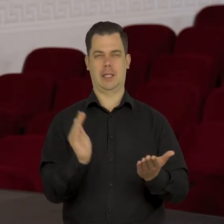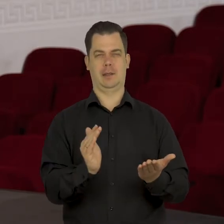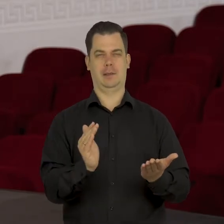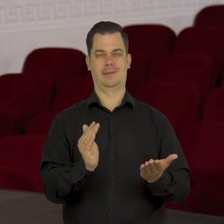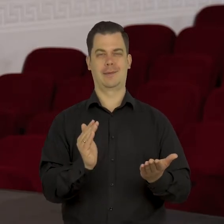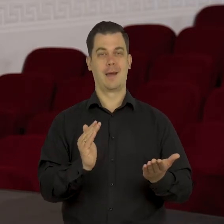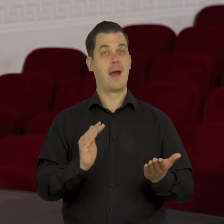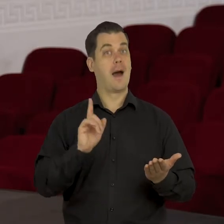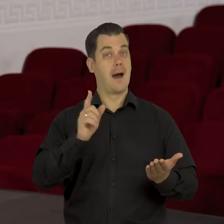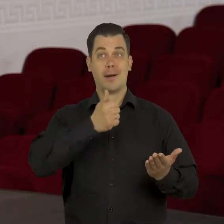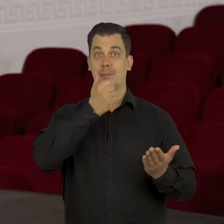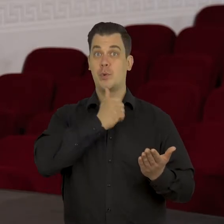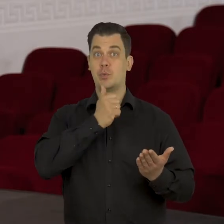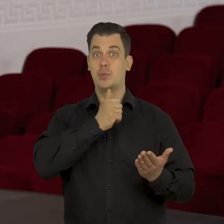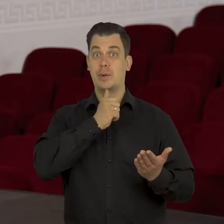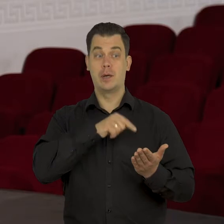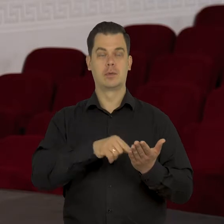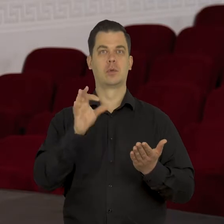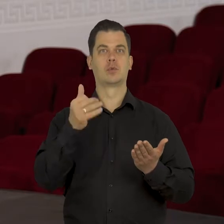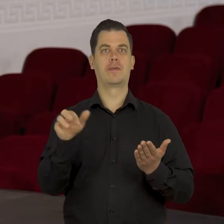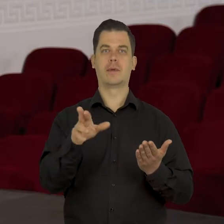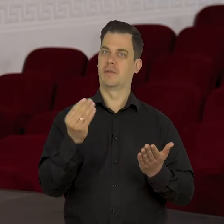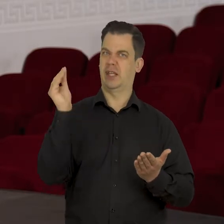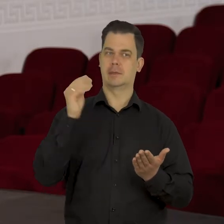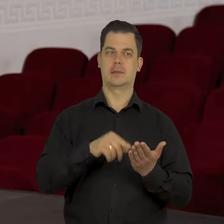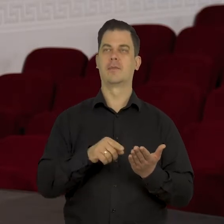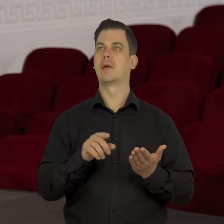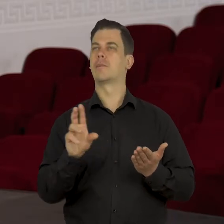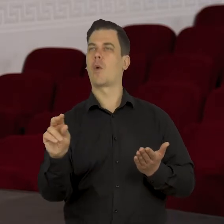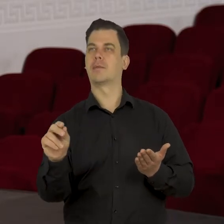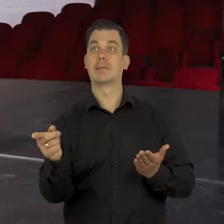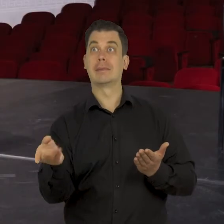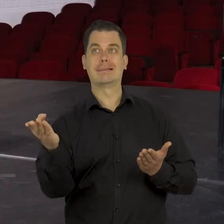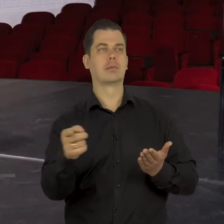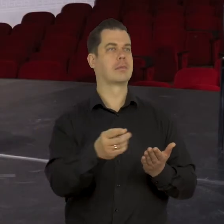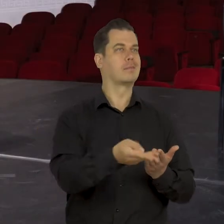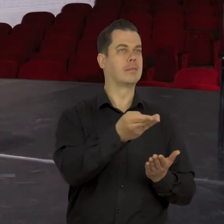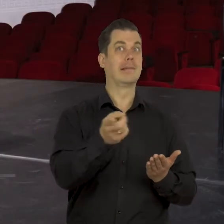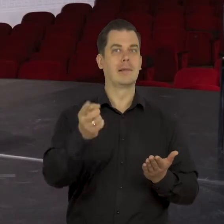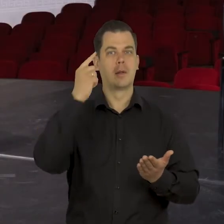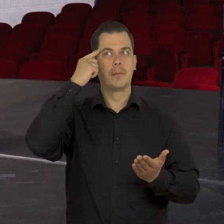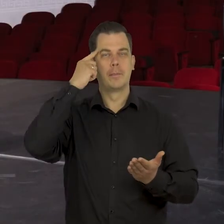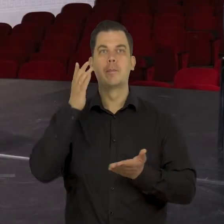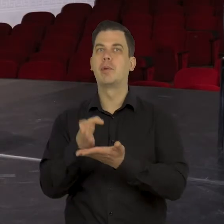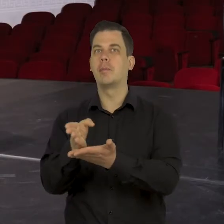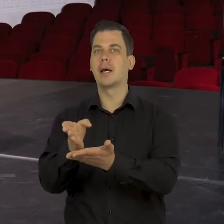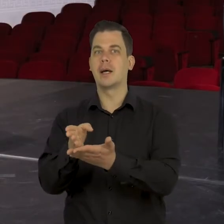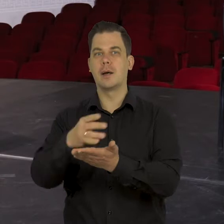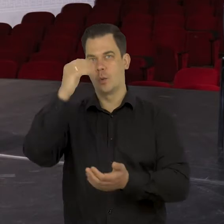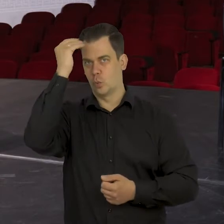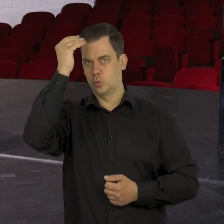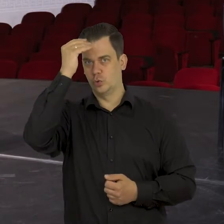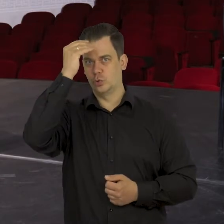spektakli. Ale na próbach ten sufler bardziej się narzuca, bardziej jest wyraźny. Czyli pomaga aktorowi nauczyć się tekstu na pamięć.